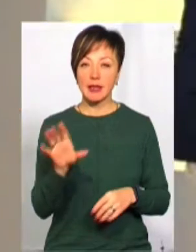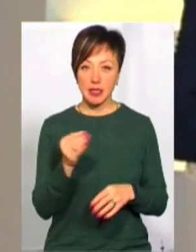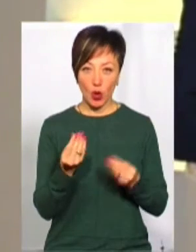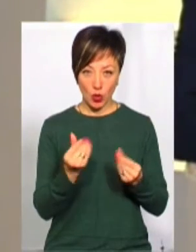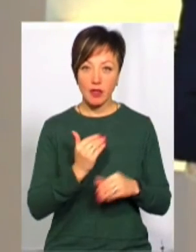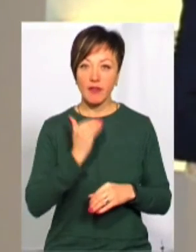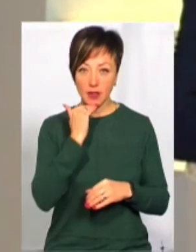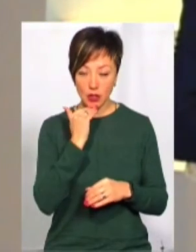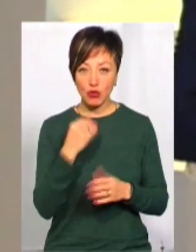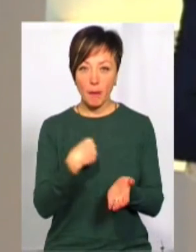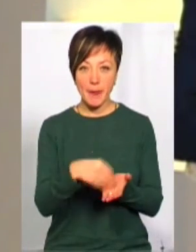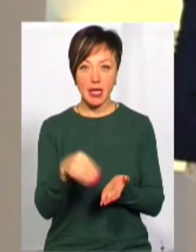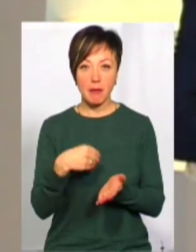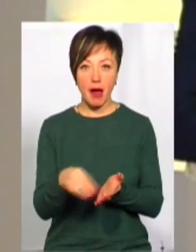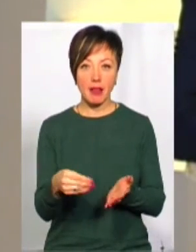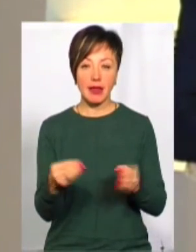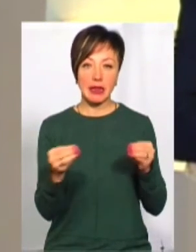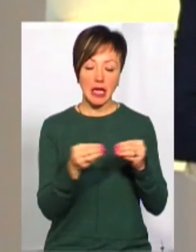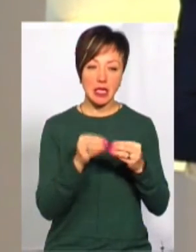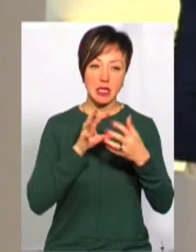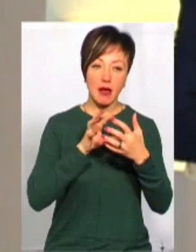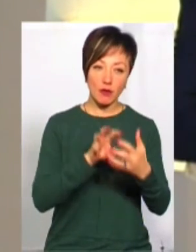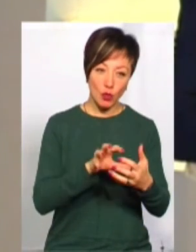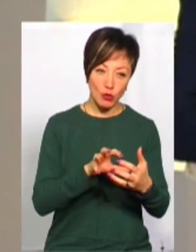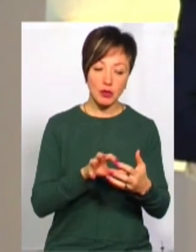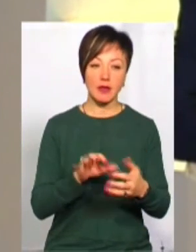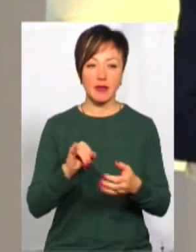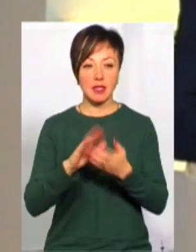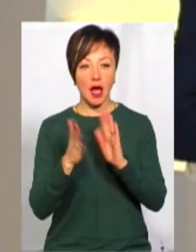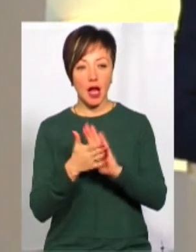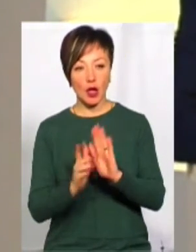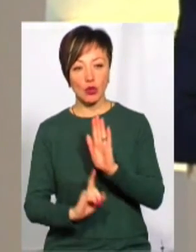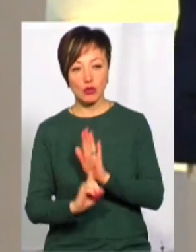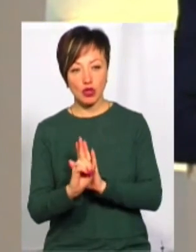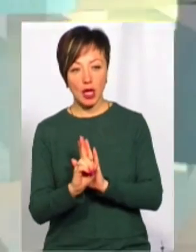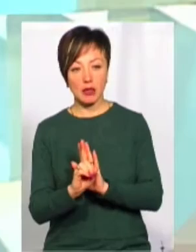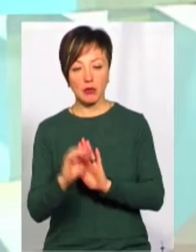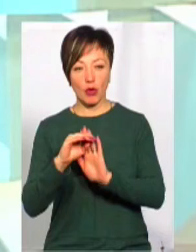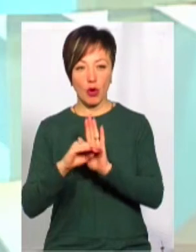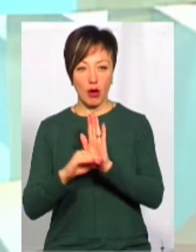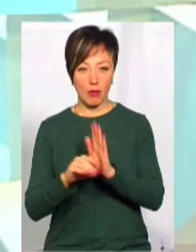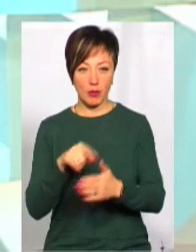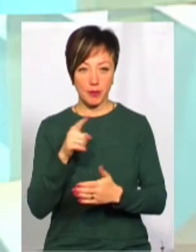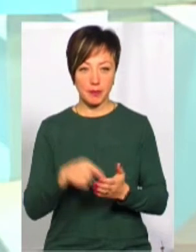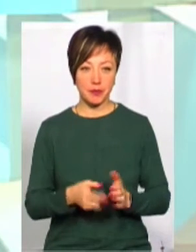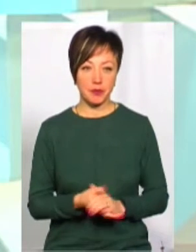грошей хватить для того, щоб придбати 10 автобусів, про які говорилися, і взагалі розпочати таку програму?